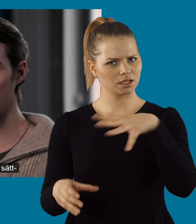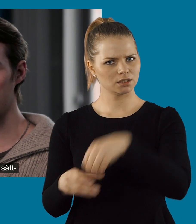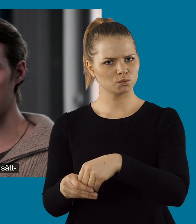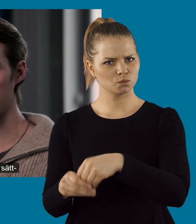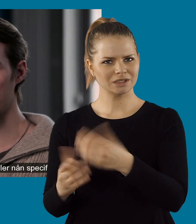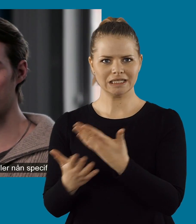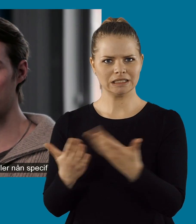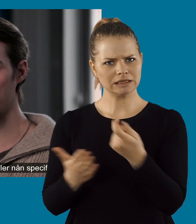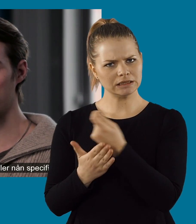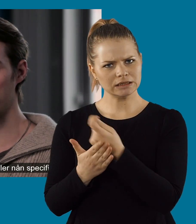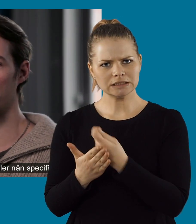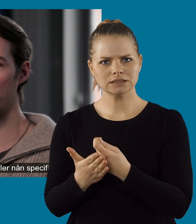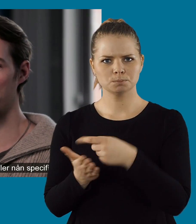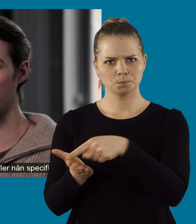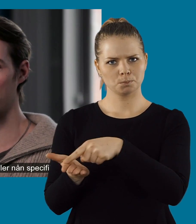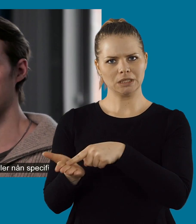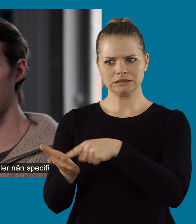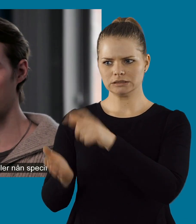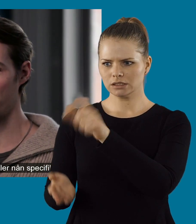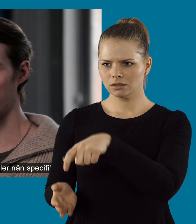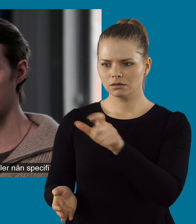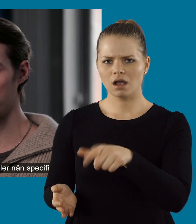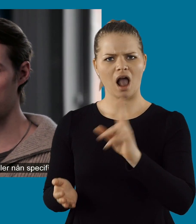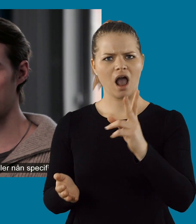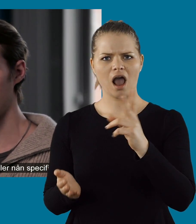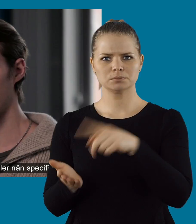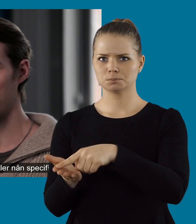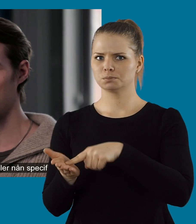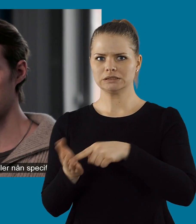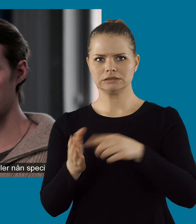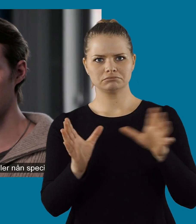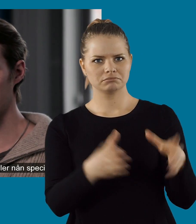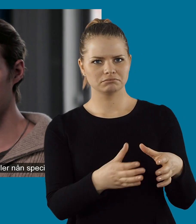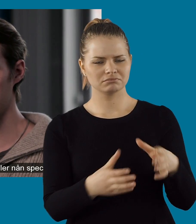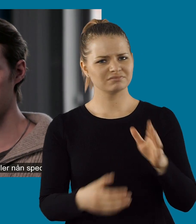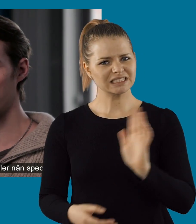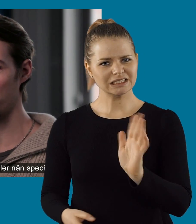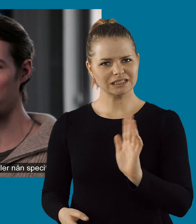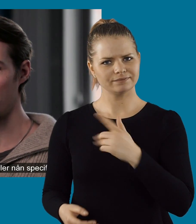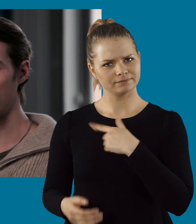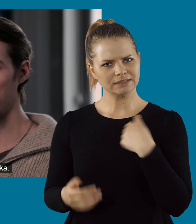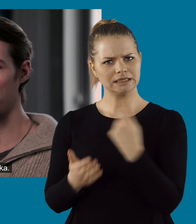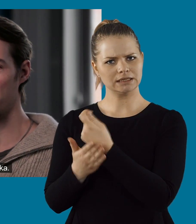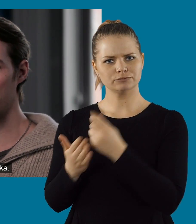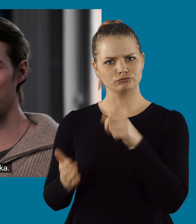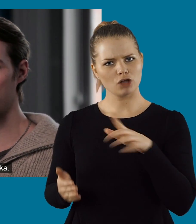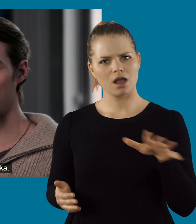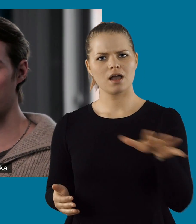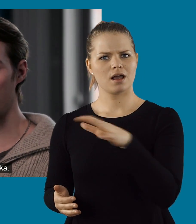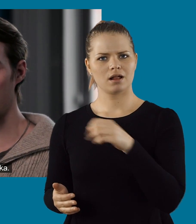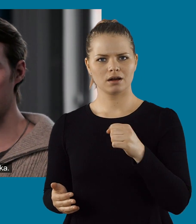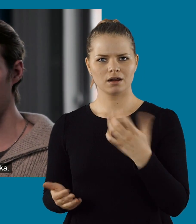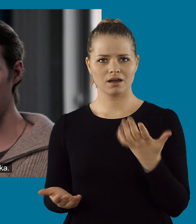inkluderande sätt och inte att man designar för speciala människor eller någon specifik grupp. Nej, men vi